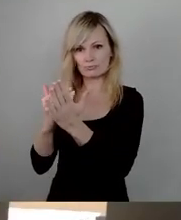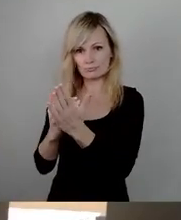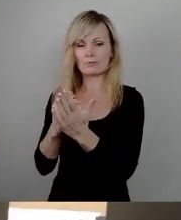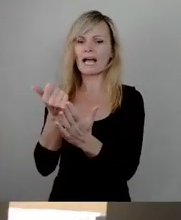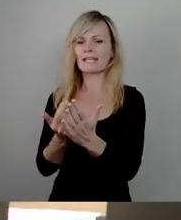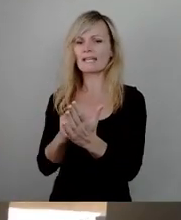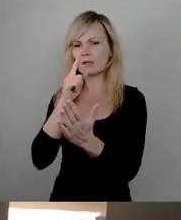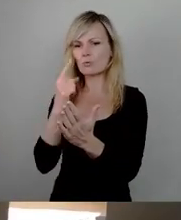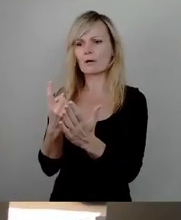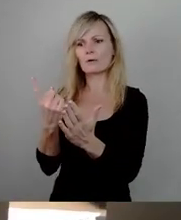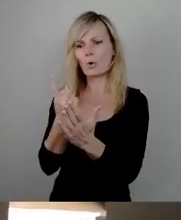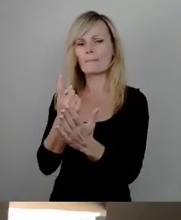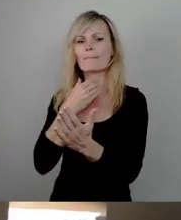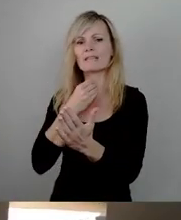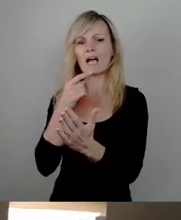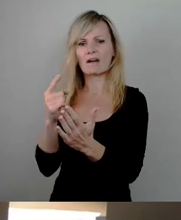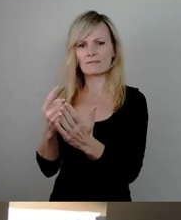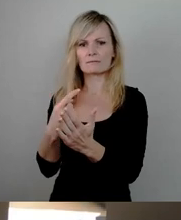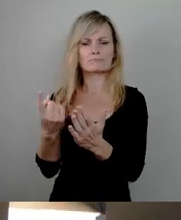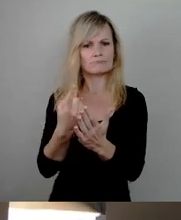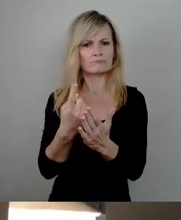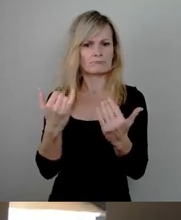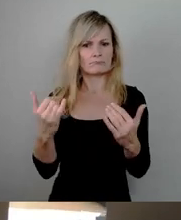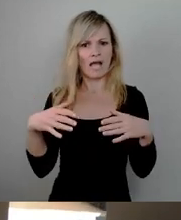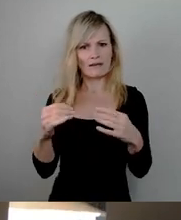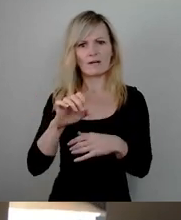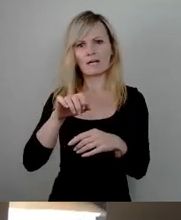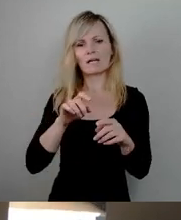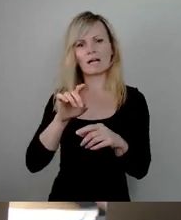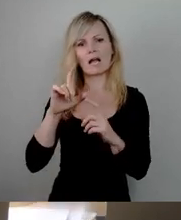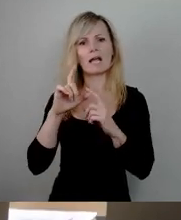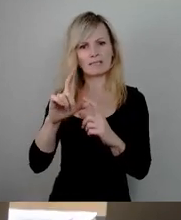beginnen SPD-Fraktion, Frau Sturm-Karlskenau.